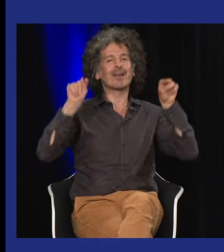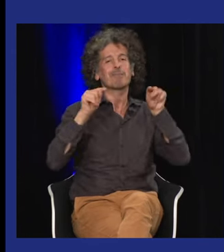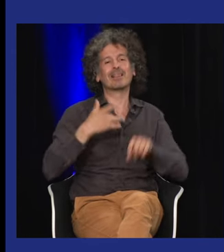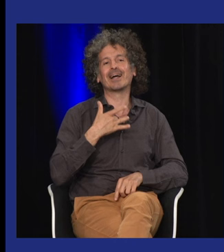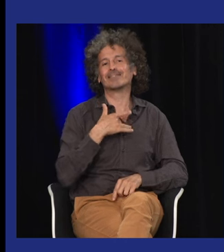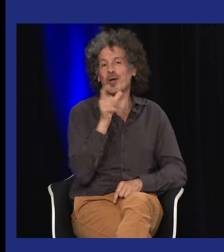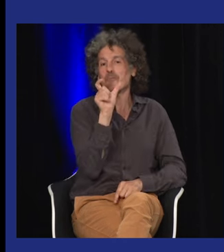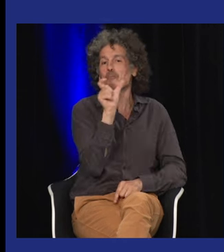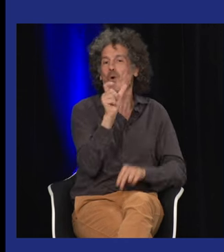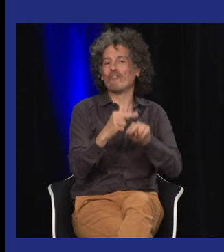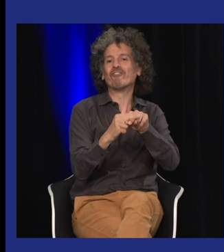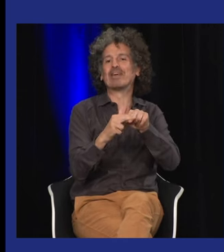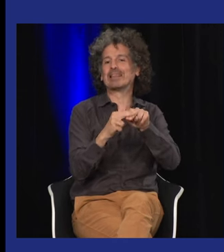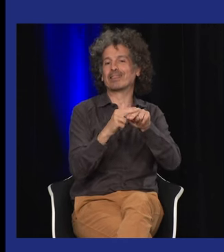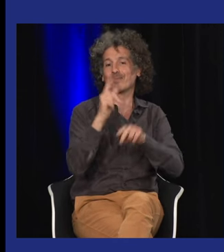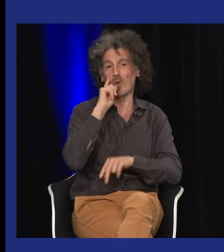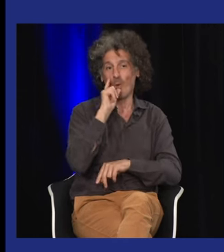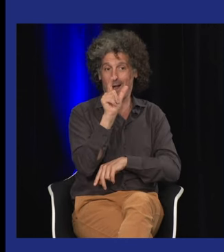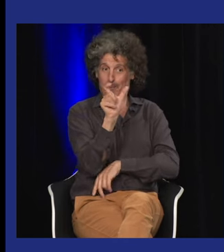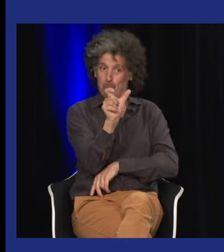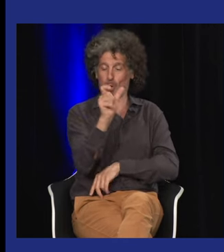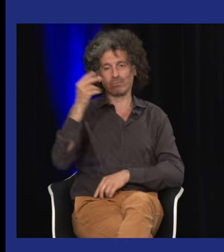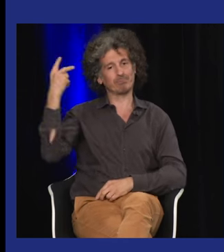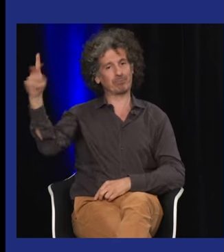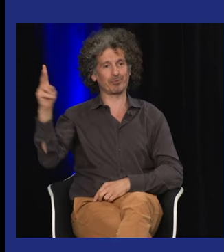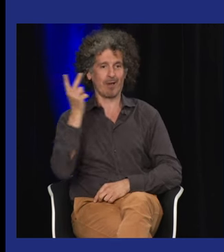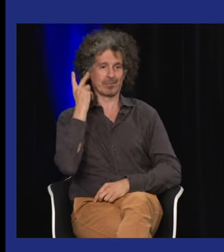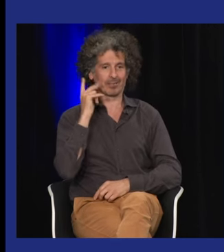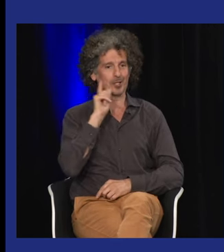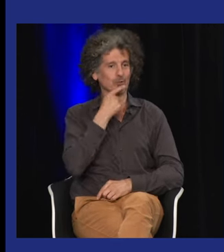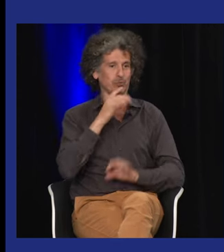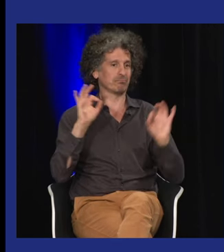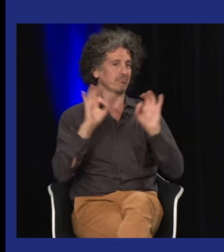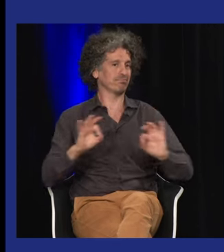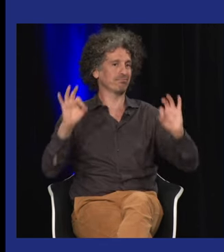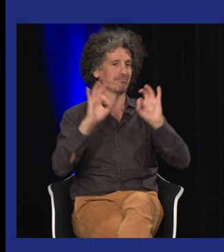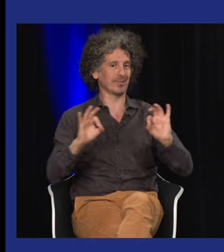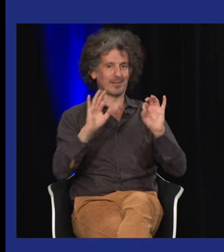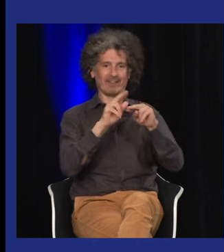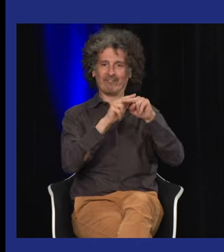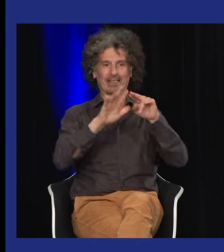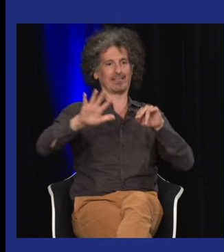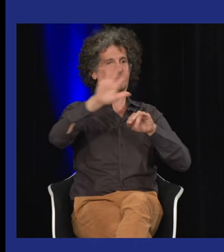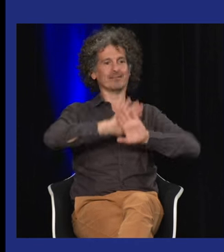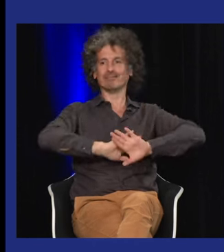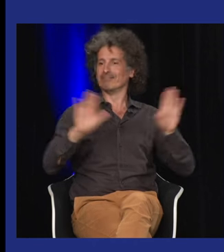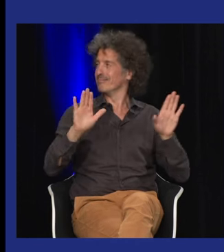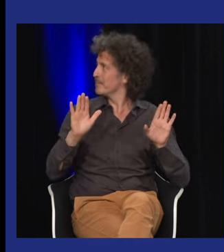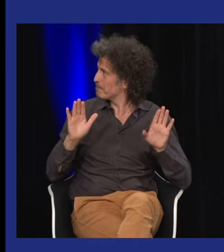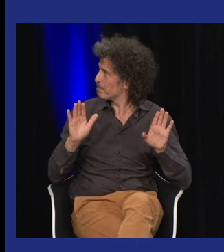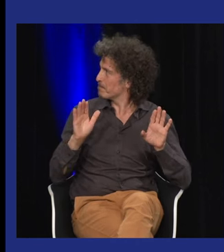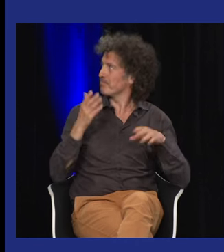réparation un cri l'idée de ne pas avoir mis un mot entre ces crochets c'est que c'est